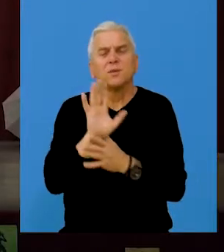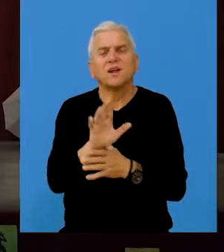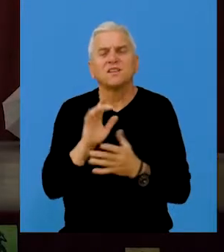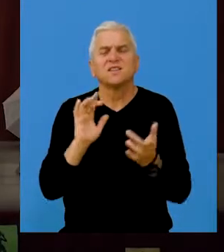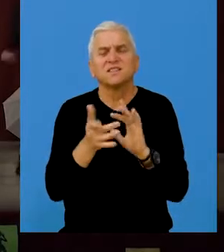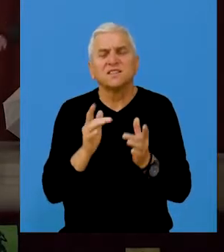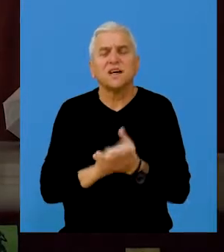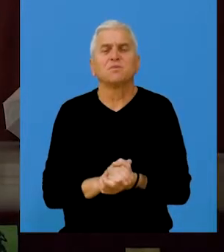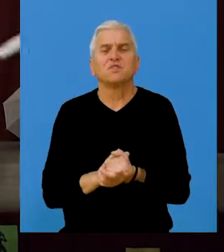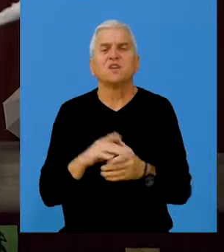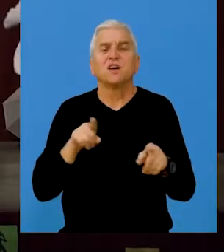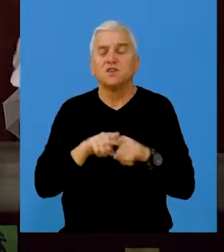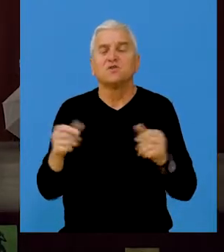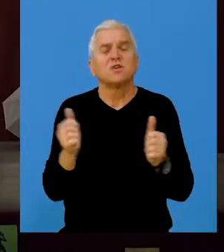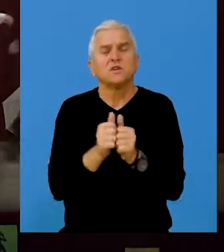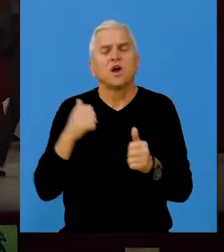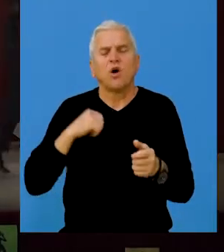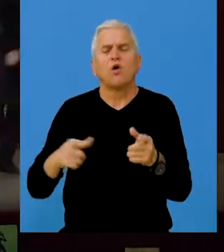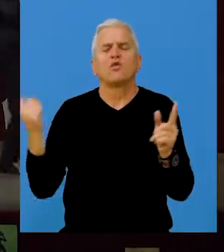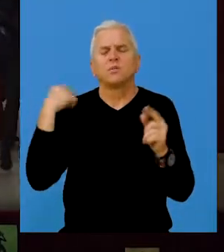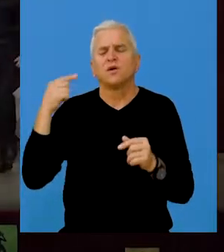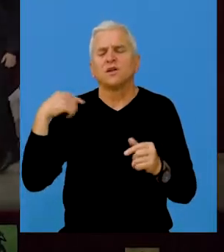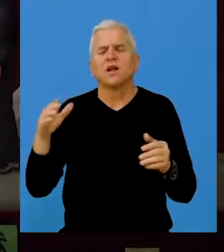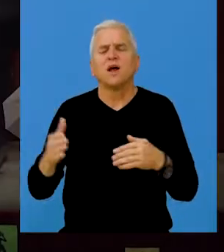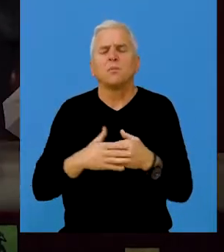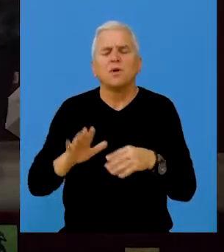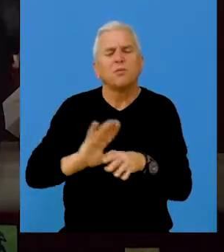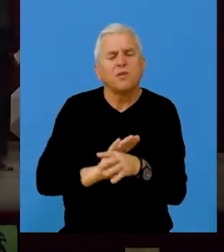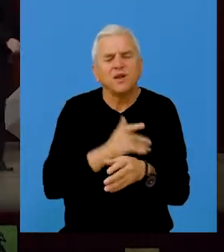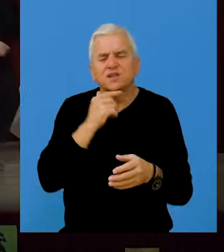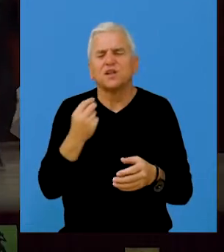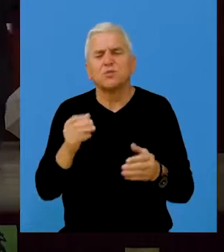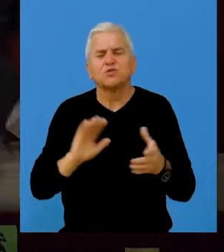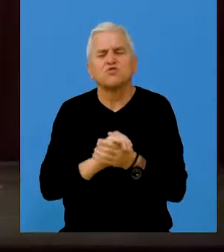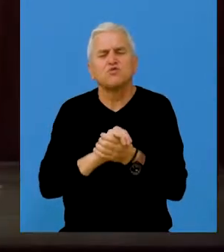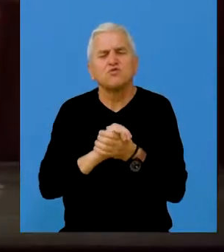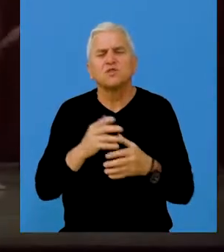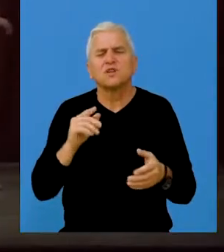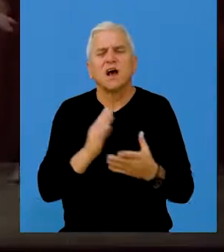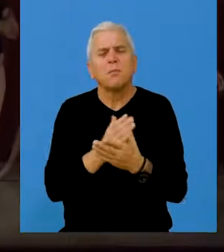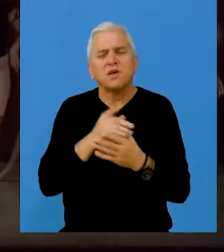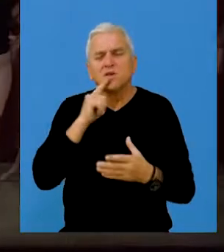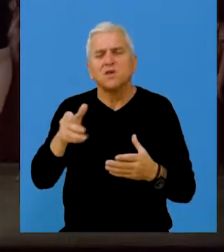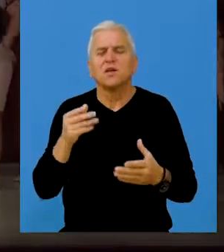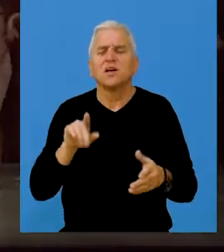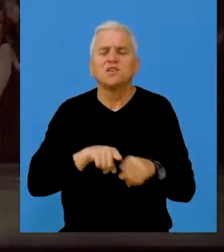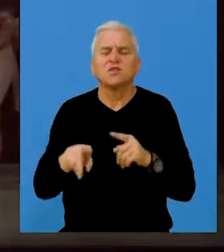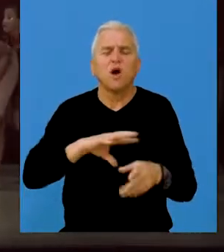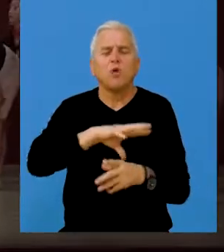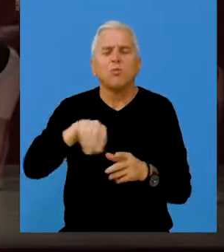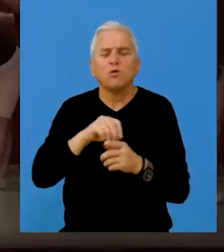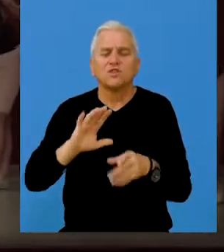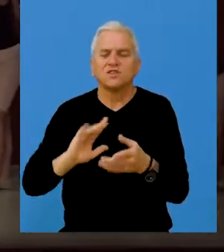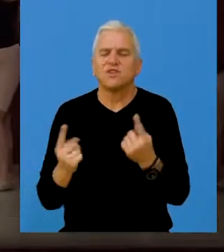probe, da nastupaju i da se takmiče. Pored toga, godinama su se mnogo zbližili, lepo se druže i među njima vlada